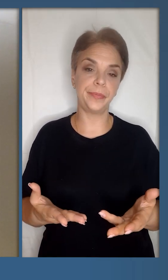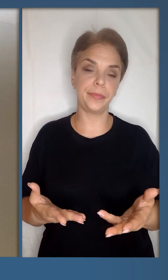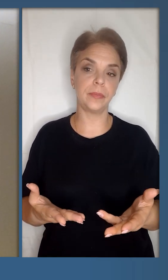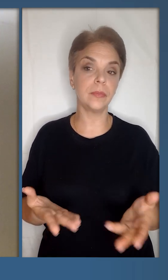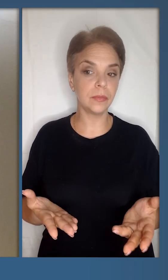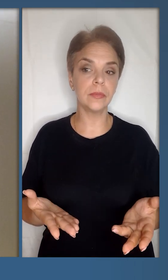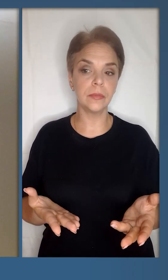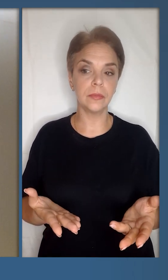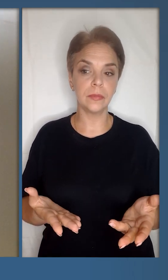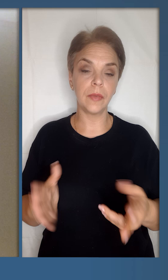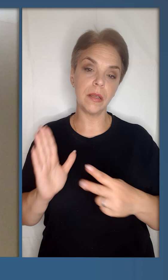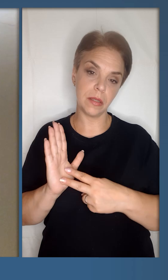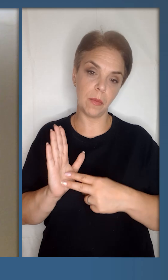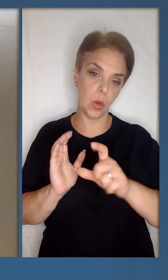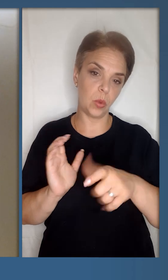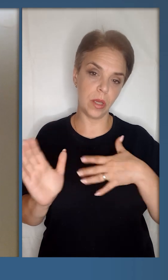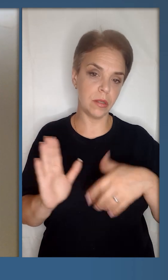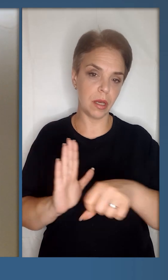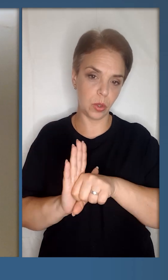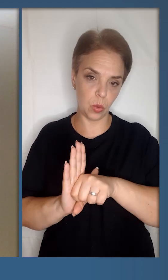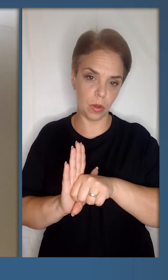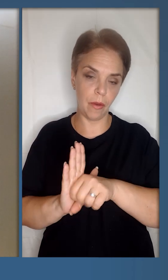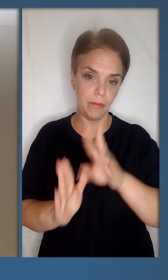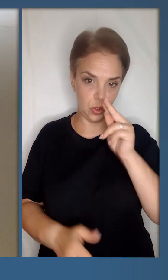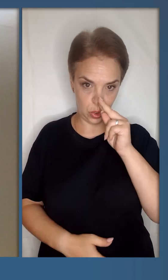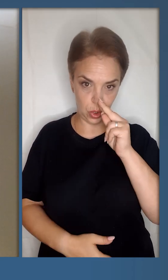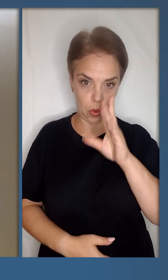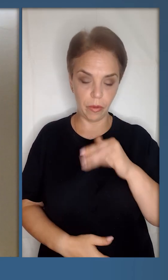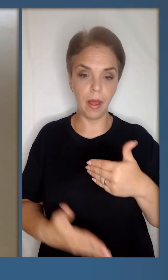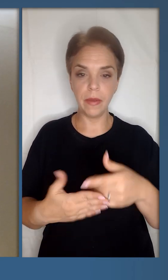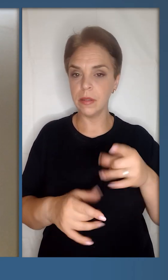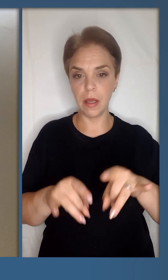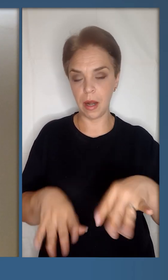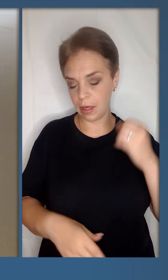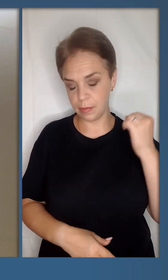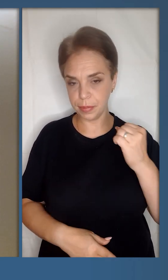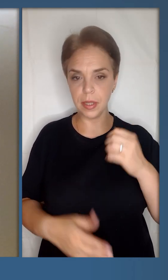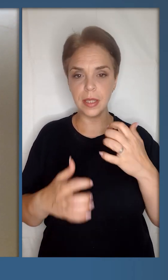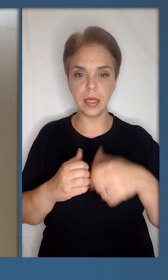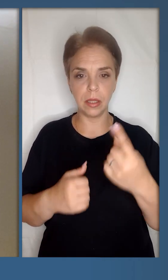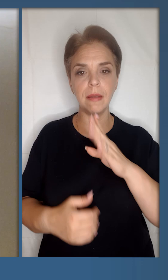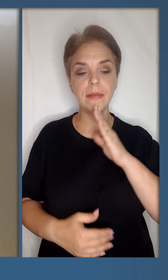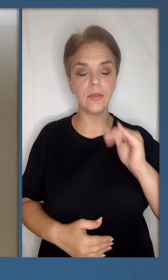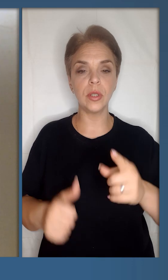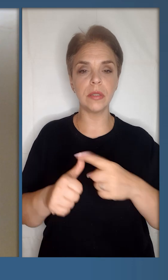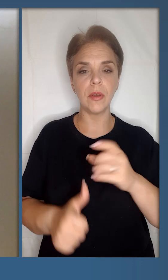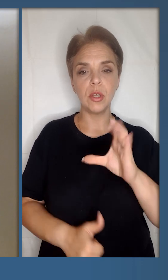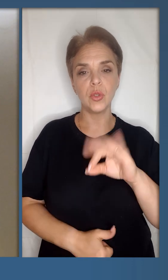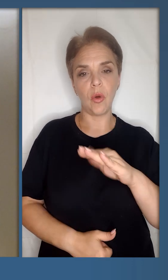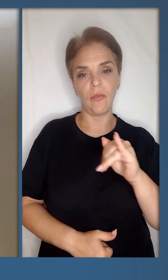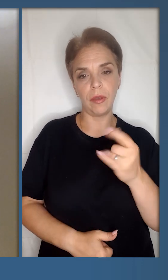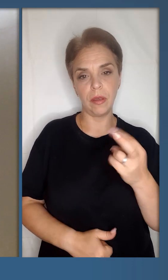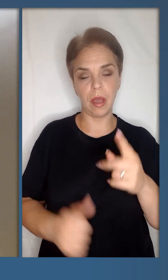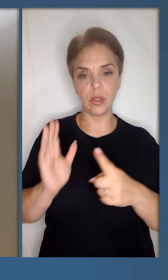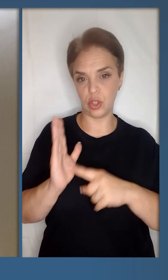семеро людей загинули в Чернігіві від ракети. Середня дівчинка звала Софія,